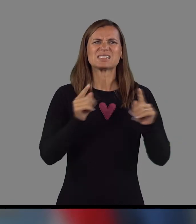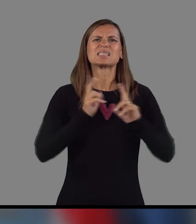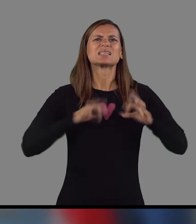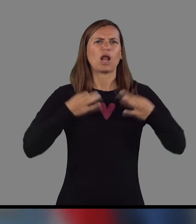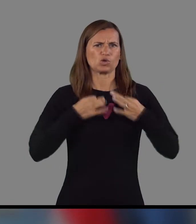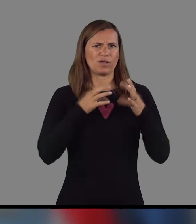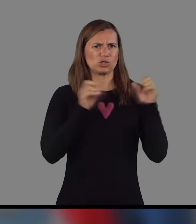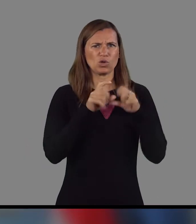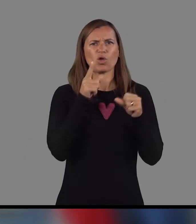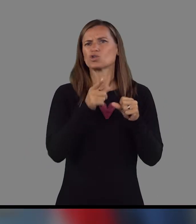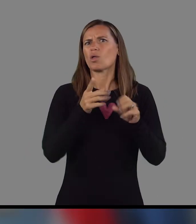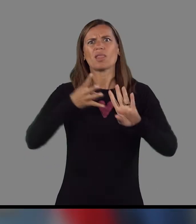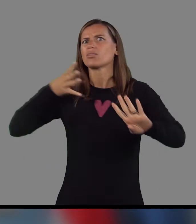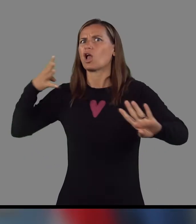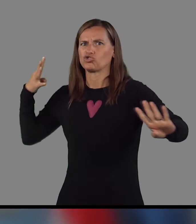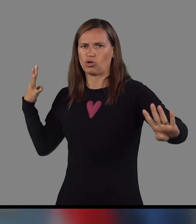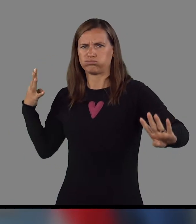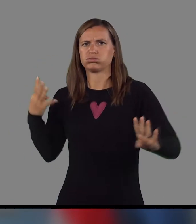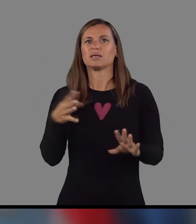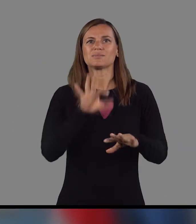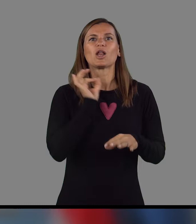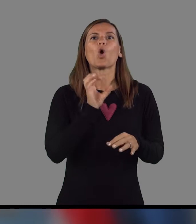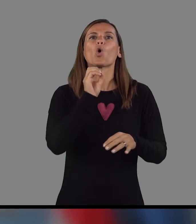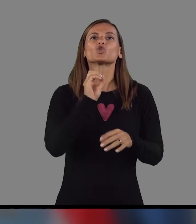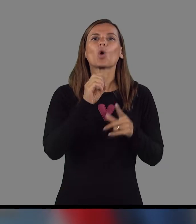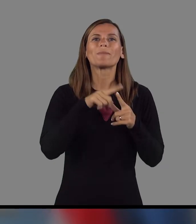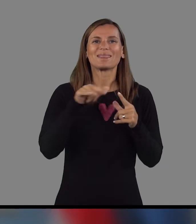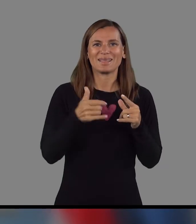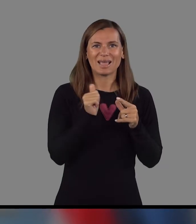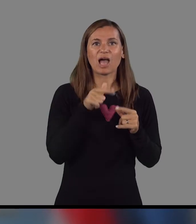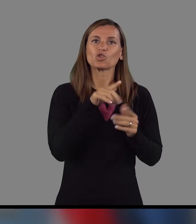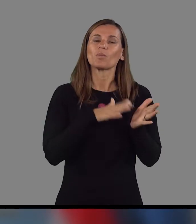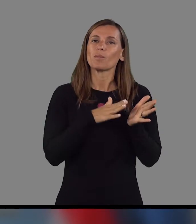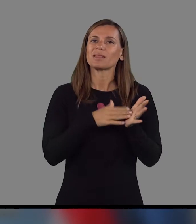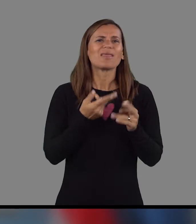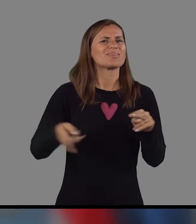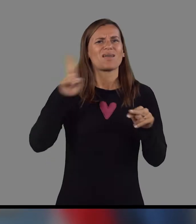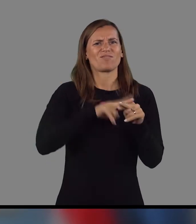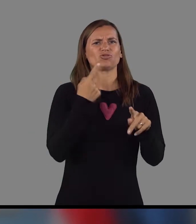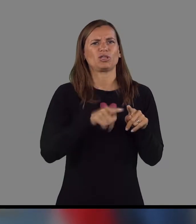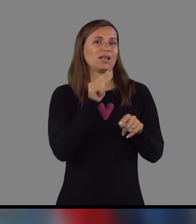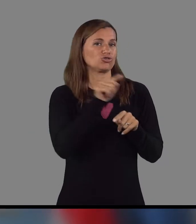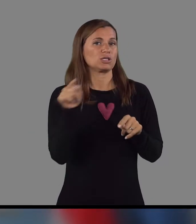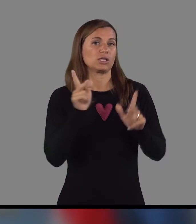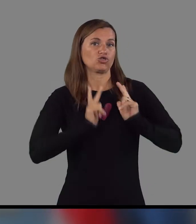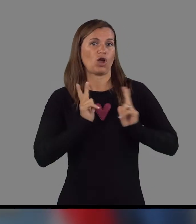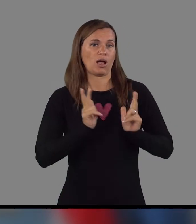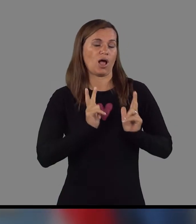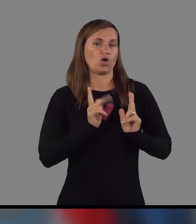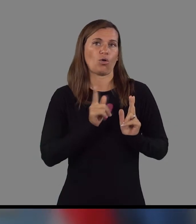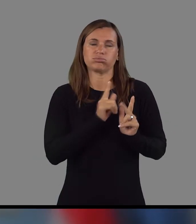najdaljše nedopustne čakalne dobe izbrali ortopedijo, ki je v strukturi pomeni največji delež tistih, ki čakajo